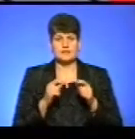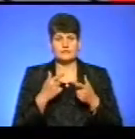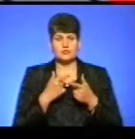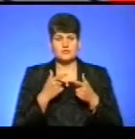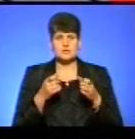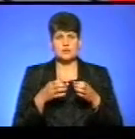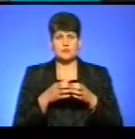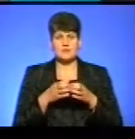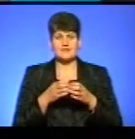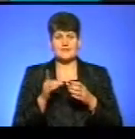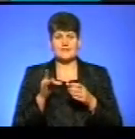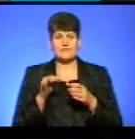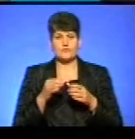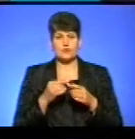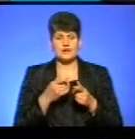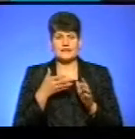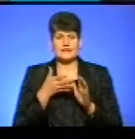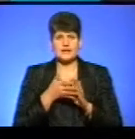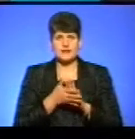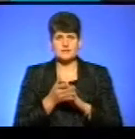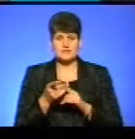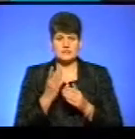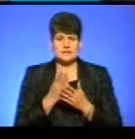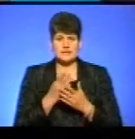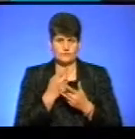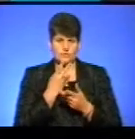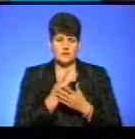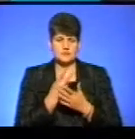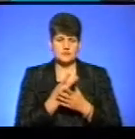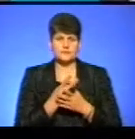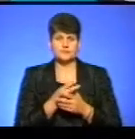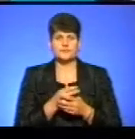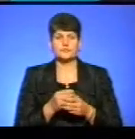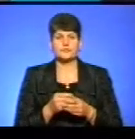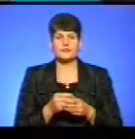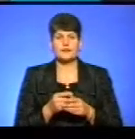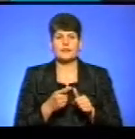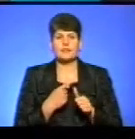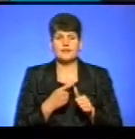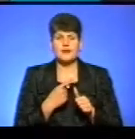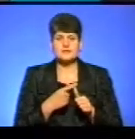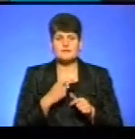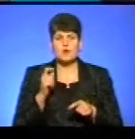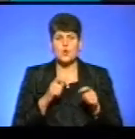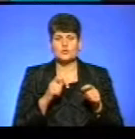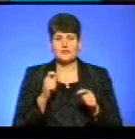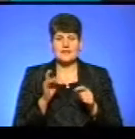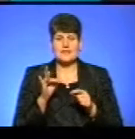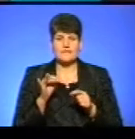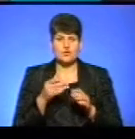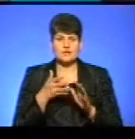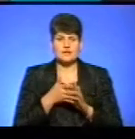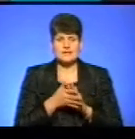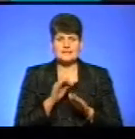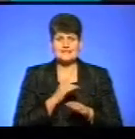«Євроінтеграція». В нас є відеоінформація і заходу, я прошу її протранслювати. Назва конференції «Євроінтеграція – сили